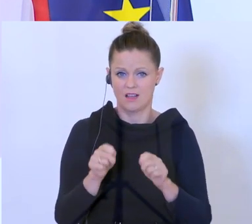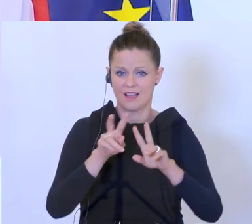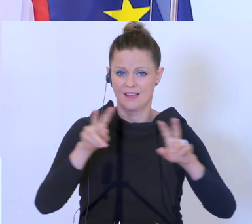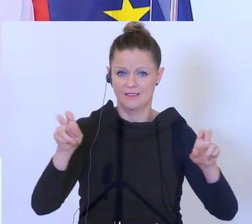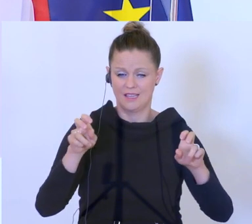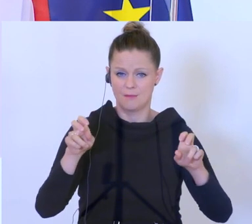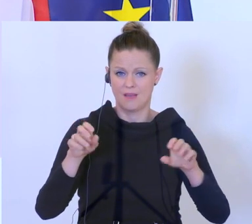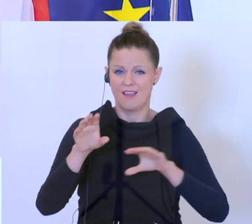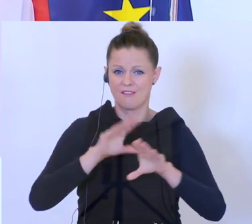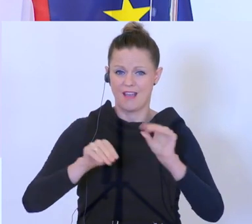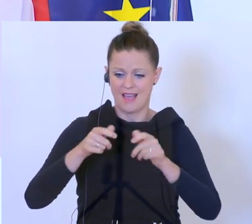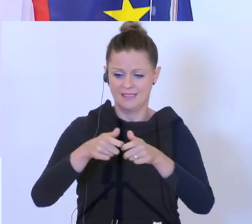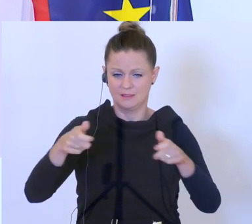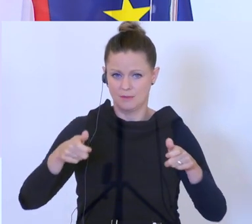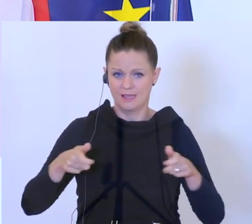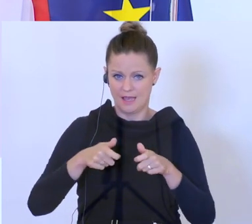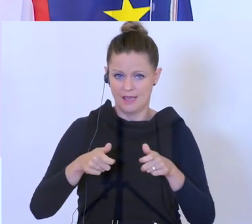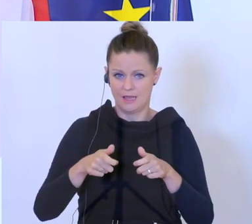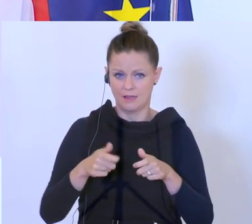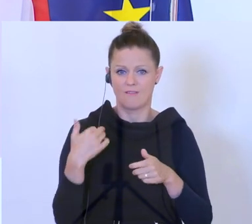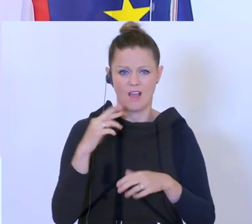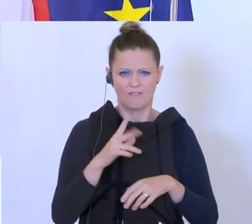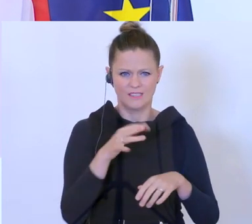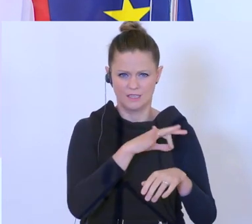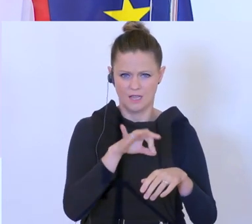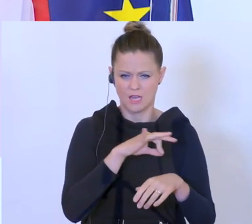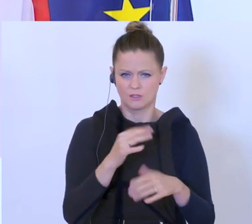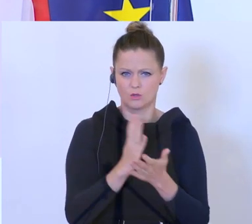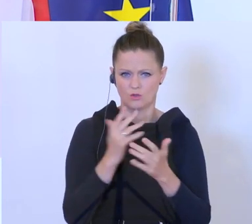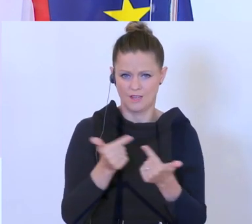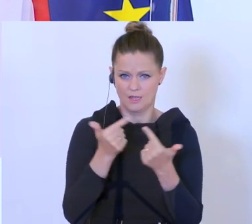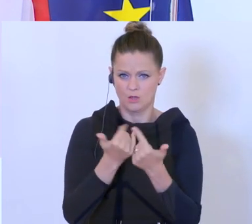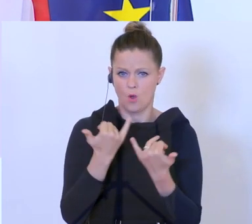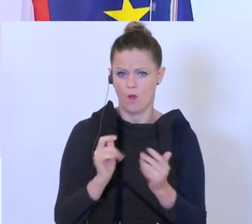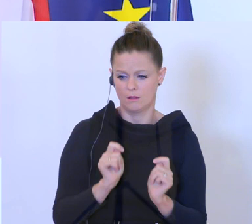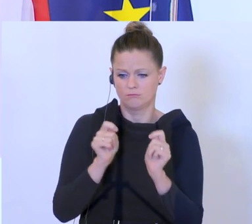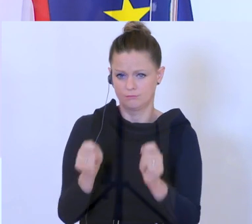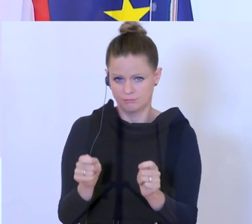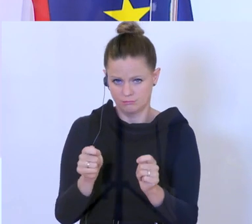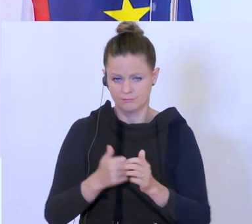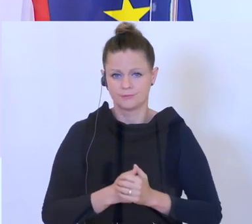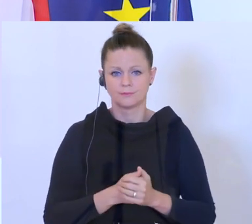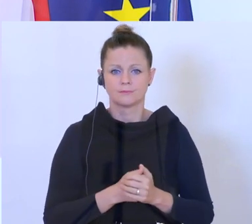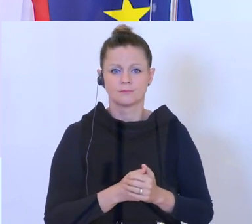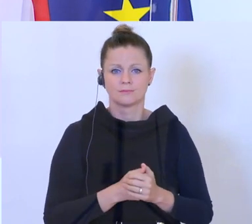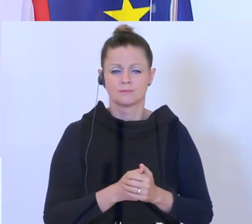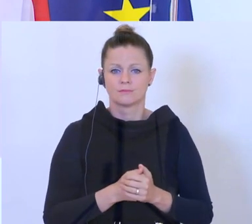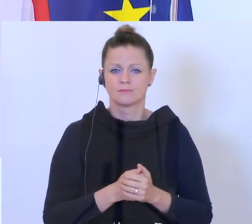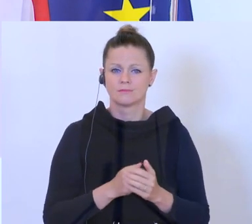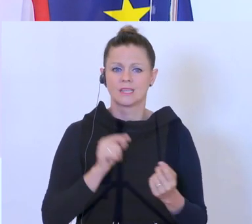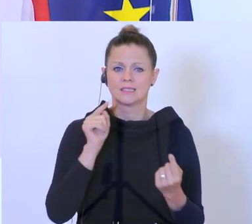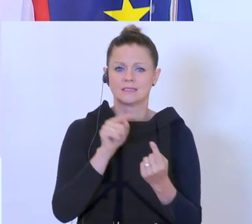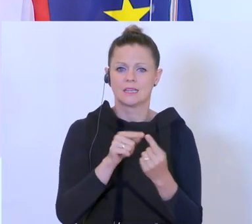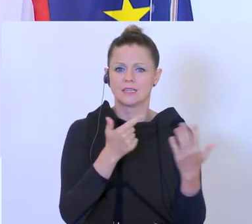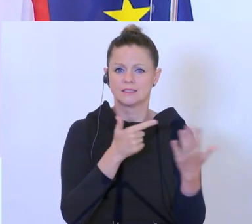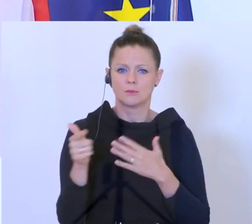Vereinspaket, wie es der Vizekanzler gerade auch ausgeführt hat, eingebracht werden. Dort geht es darum, dass 700 Millionen